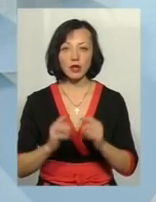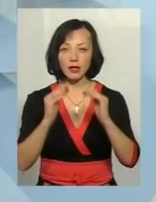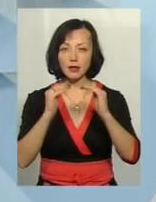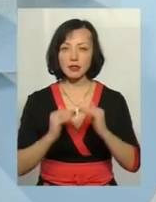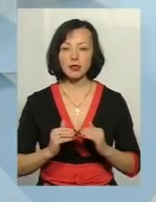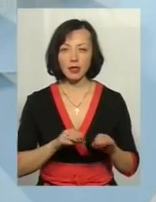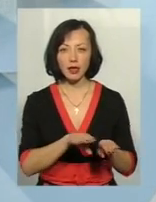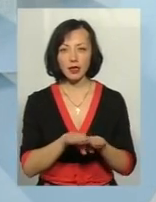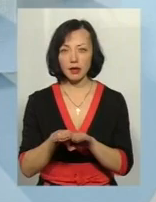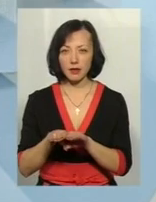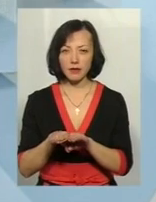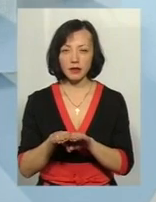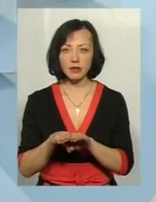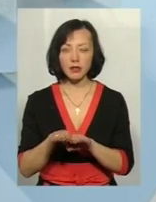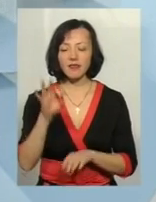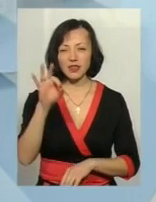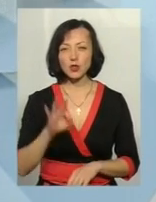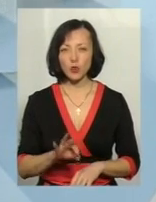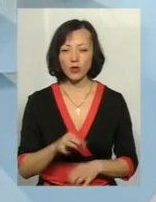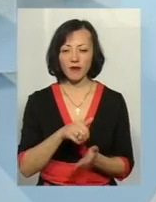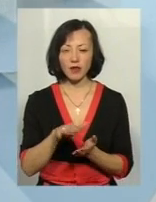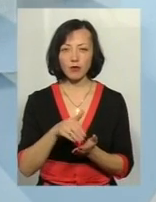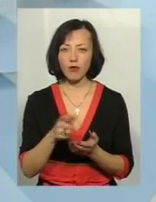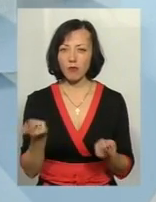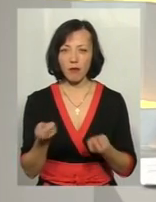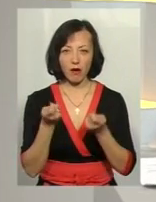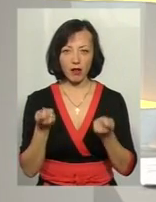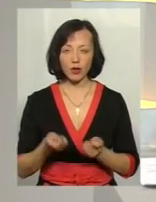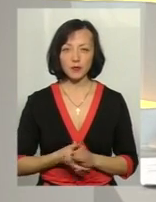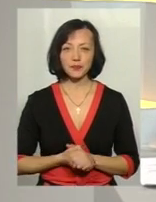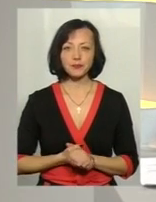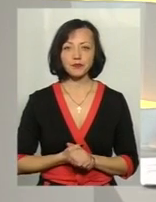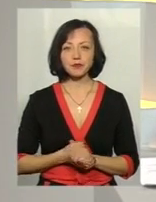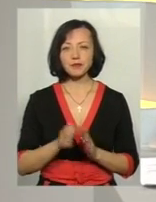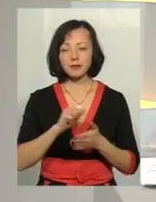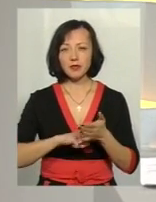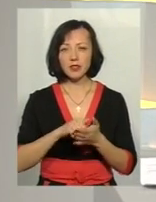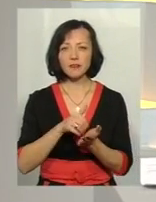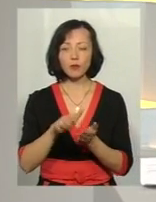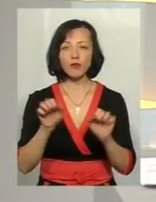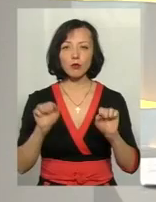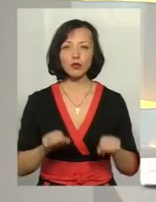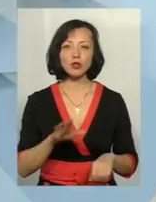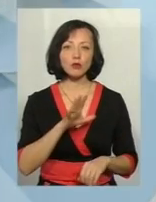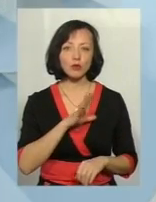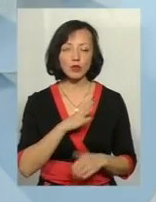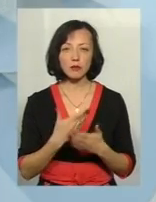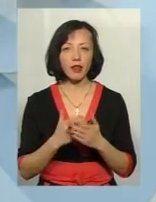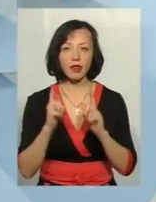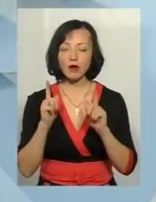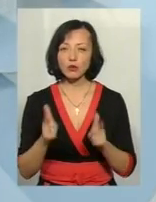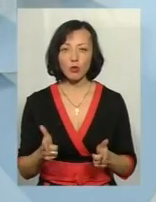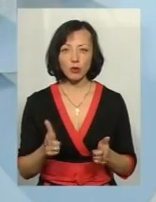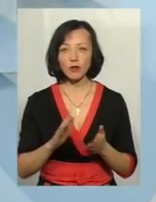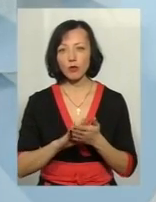відсоток відмов від призначених адвокатів, і причиною відмови може бути незгода